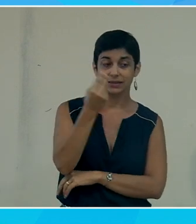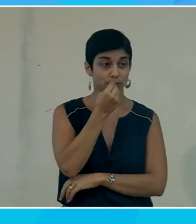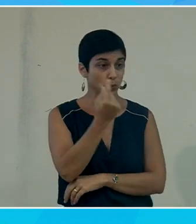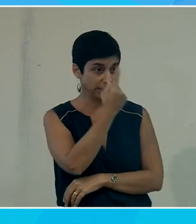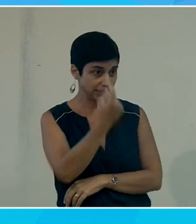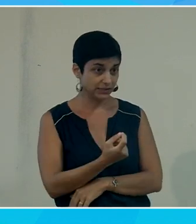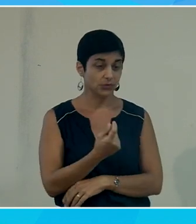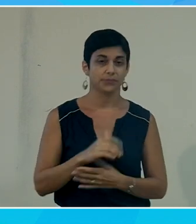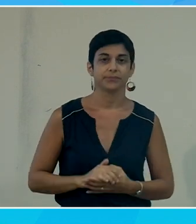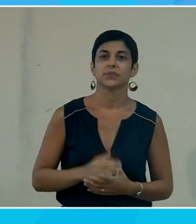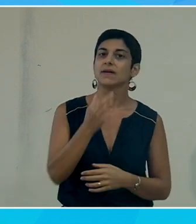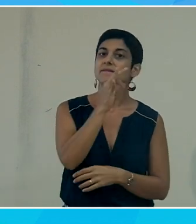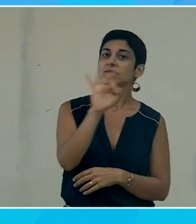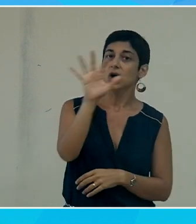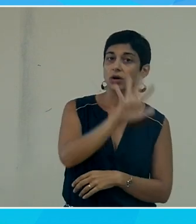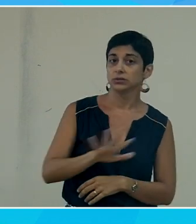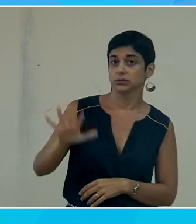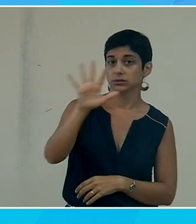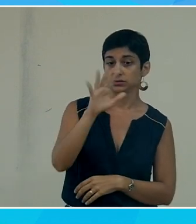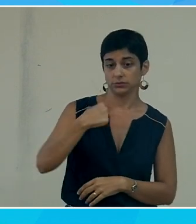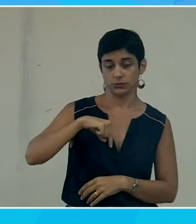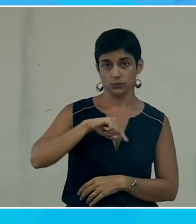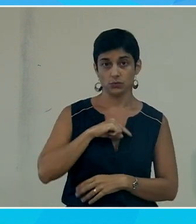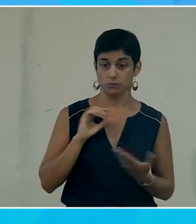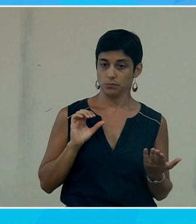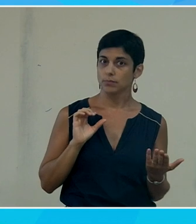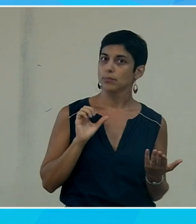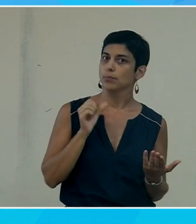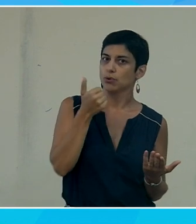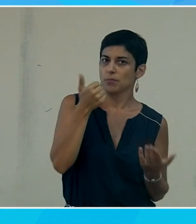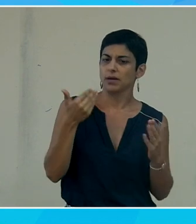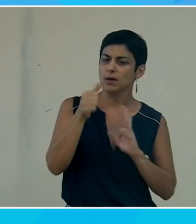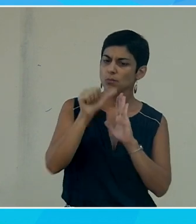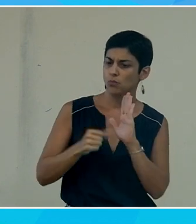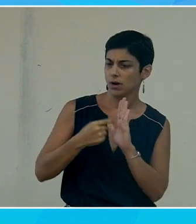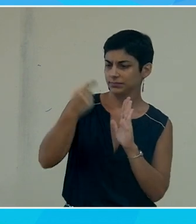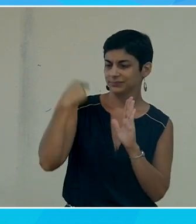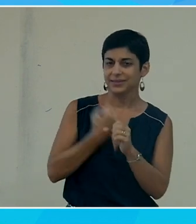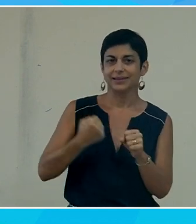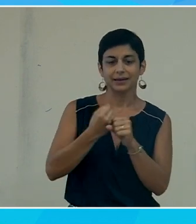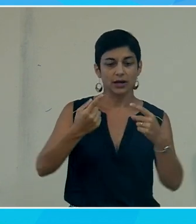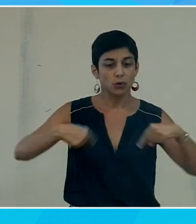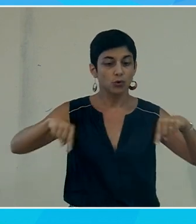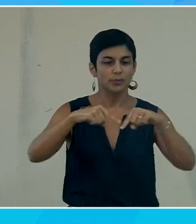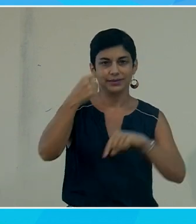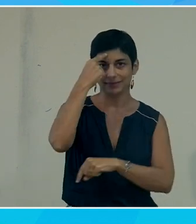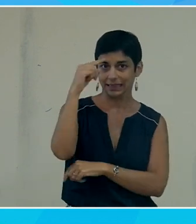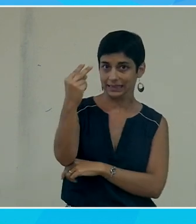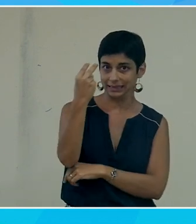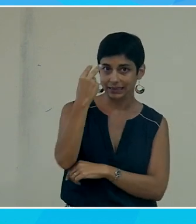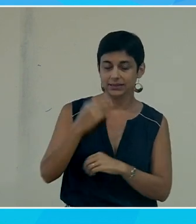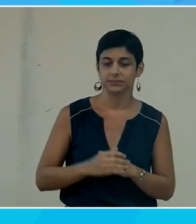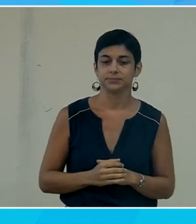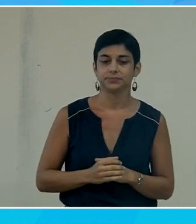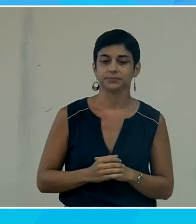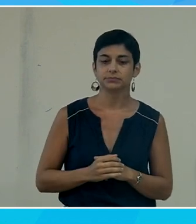en France on a été les premiers et on a monté le mois dernier un comité d'éthique avec